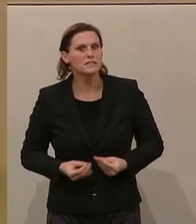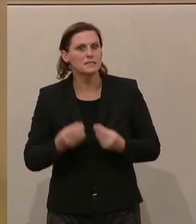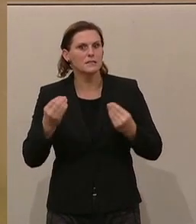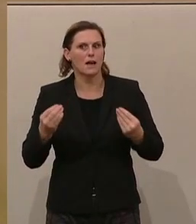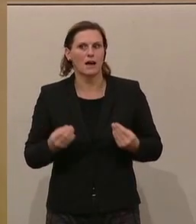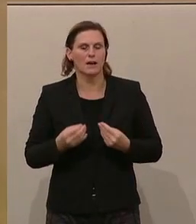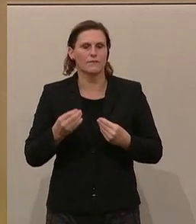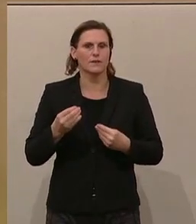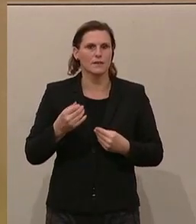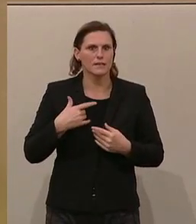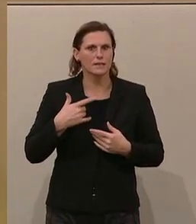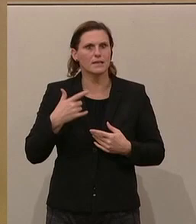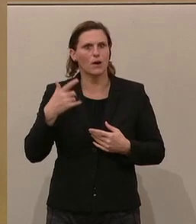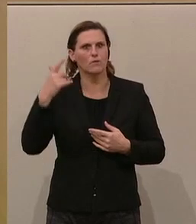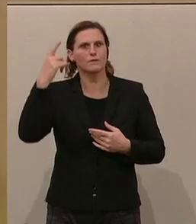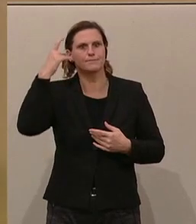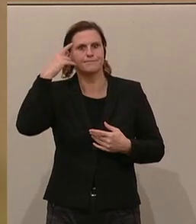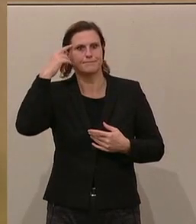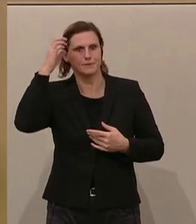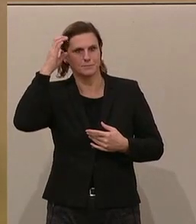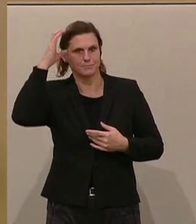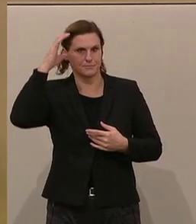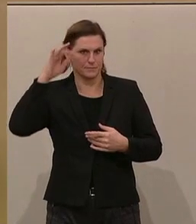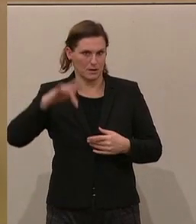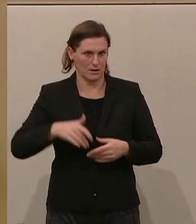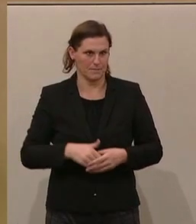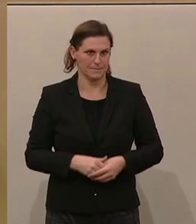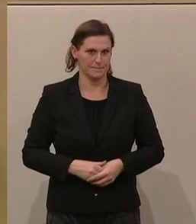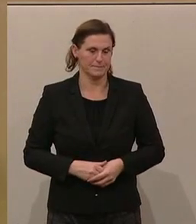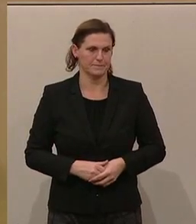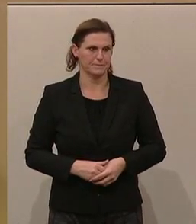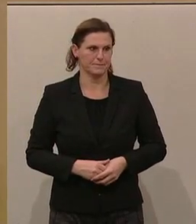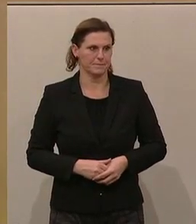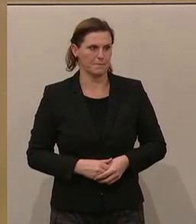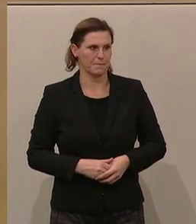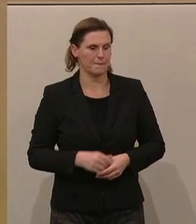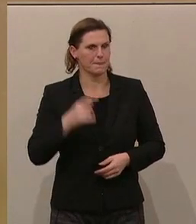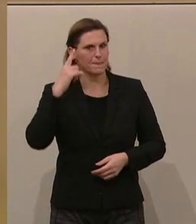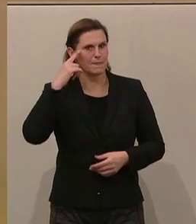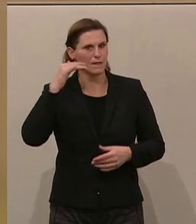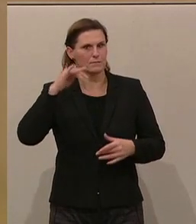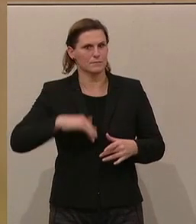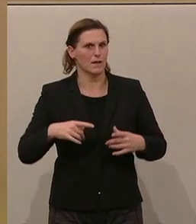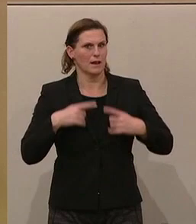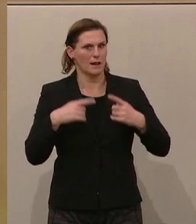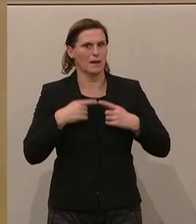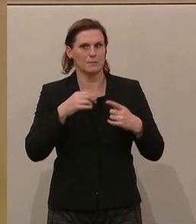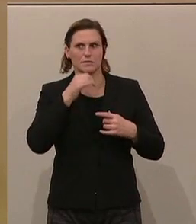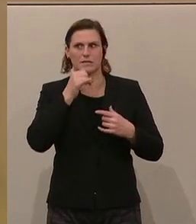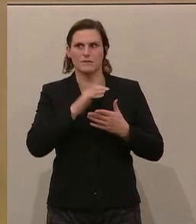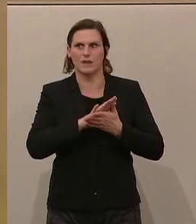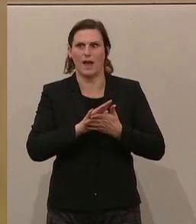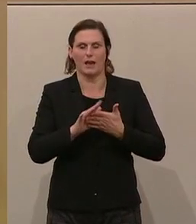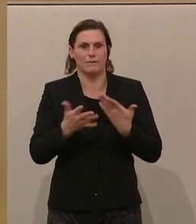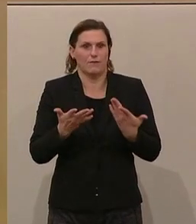einfach die Ratio hinter uns stehen haben. Ich glaube, wir müssen da klar festhalten, das Leben ist einmal kein Ponyhof,